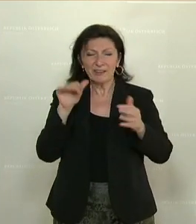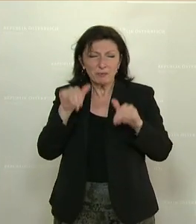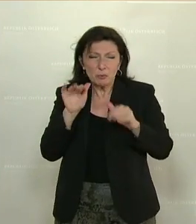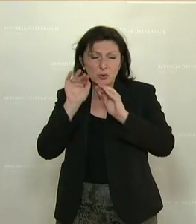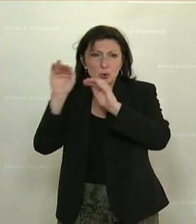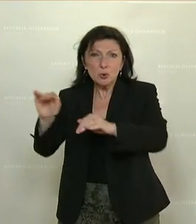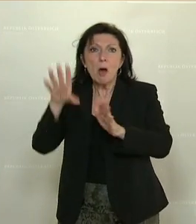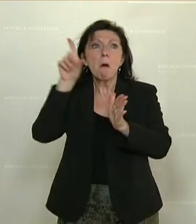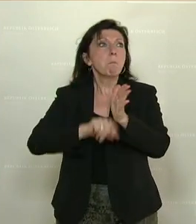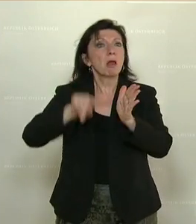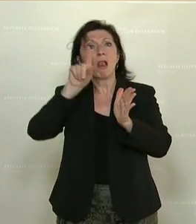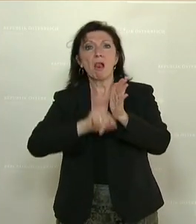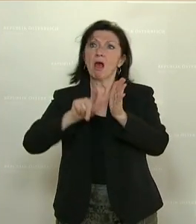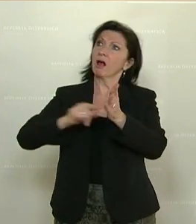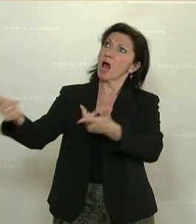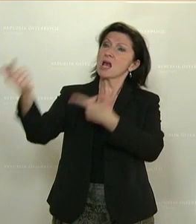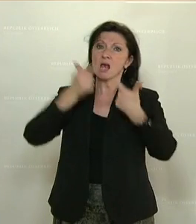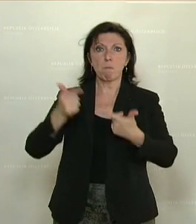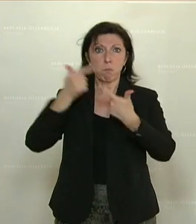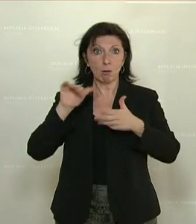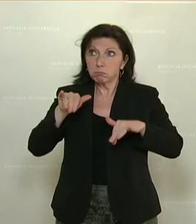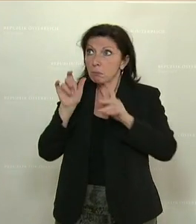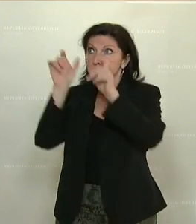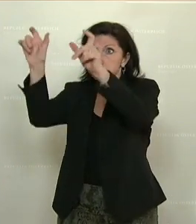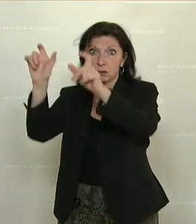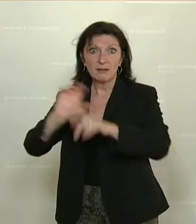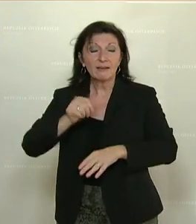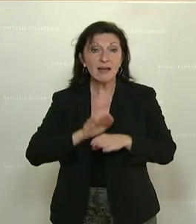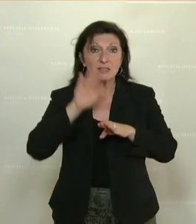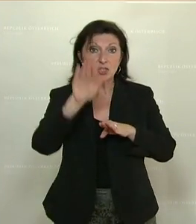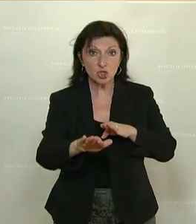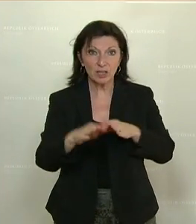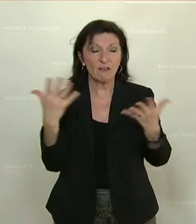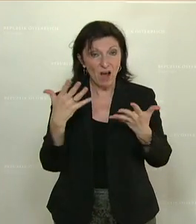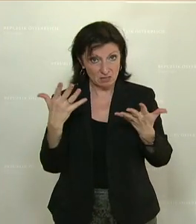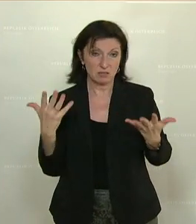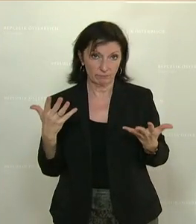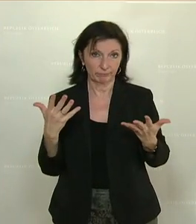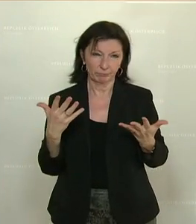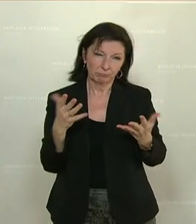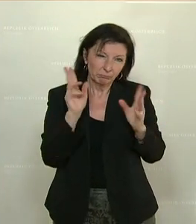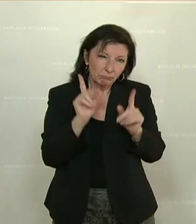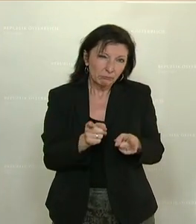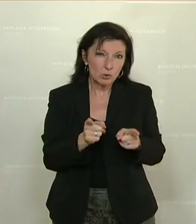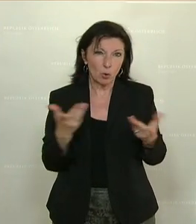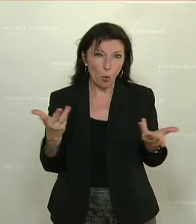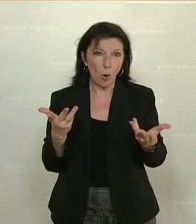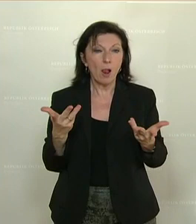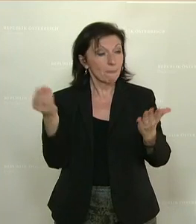Importe verhindern. Der erste Schritt müsste eine gut und nachvollziehbare